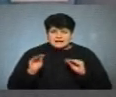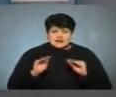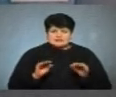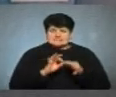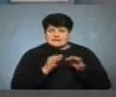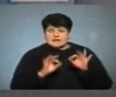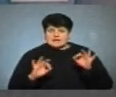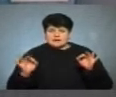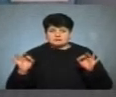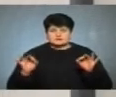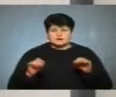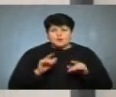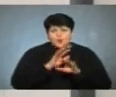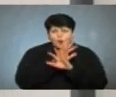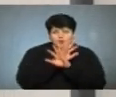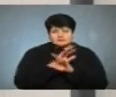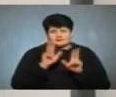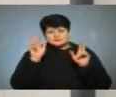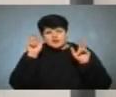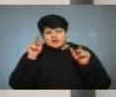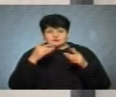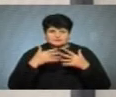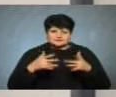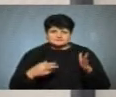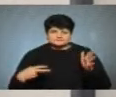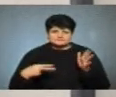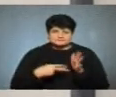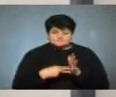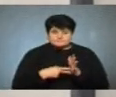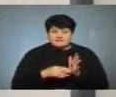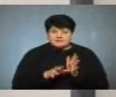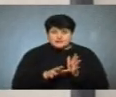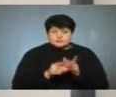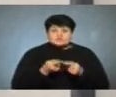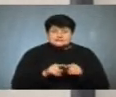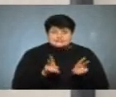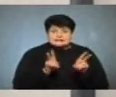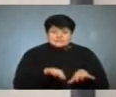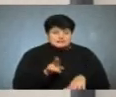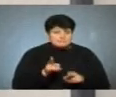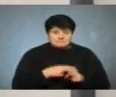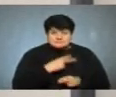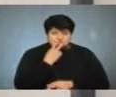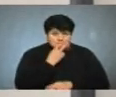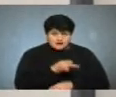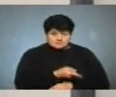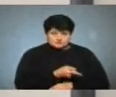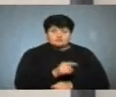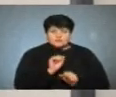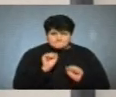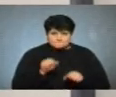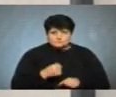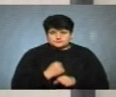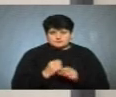якісь там олені, зайчики, все, що підключається до електромережі. Якщо ці речі залишити без нагляду, вони можуть